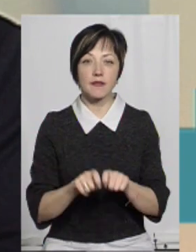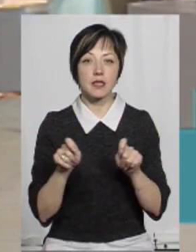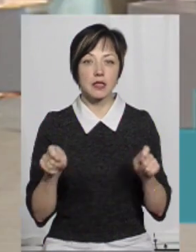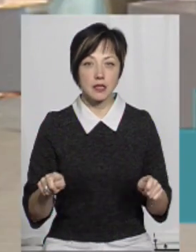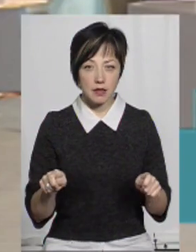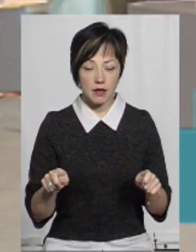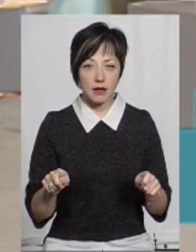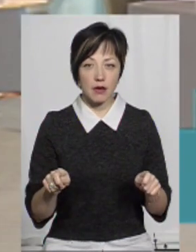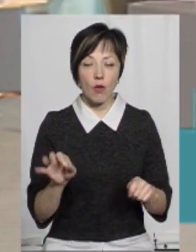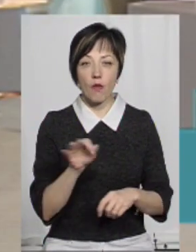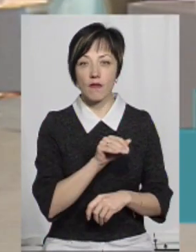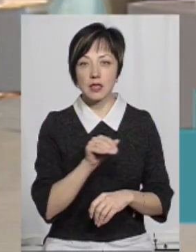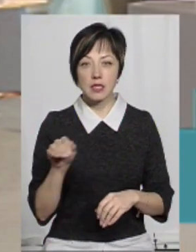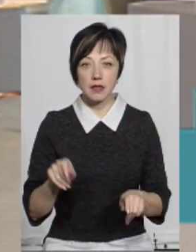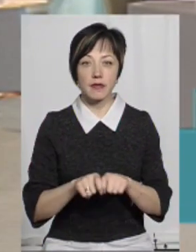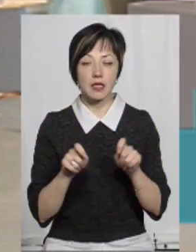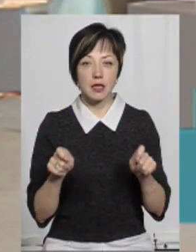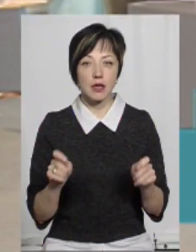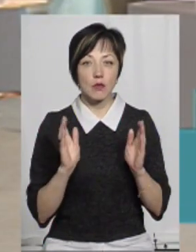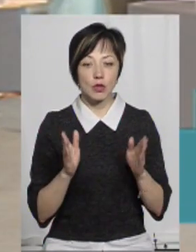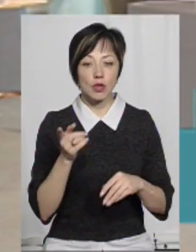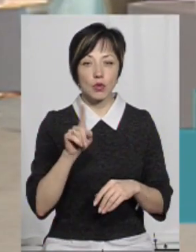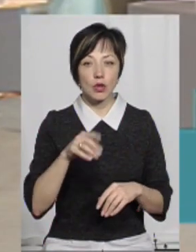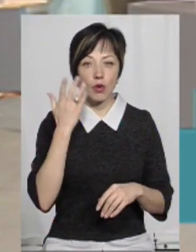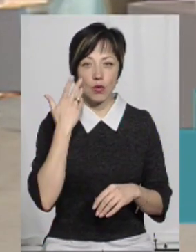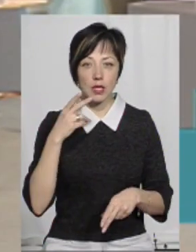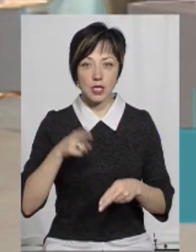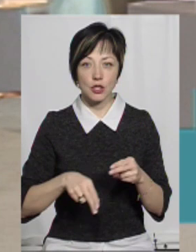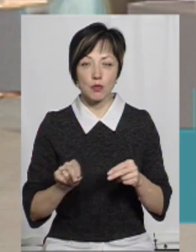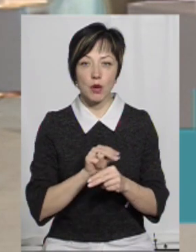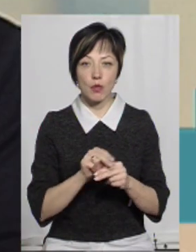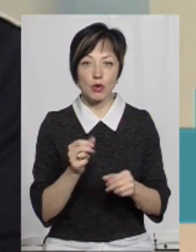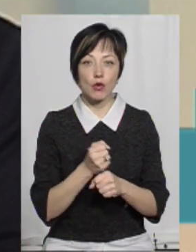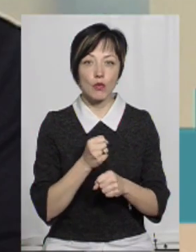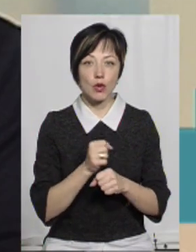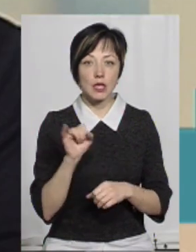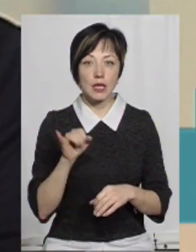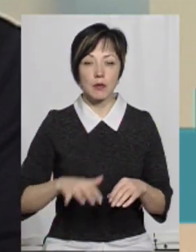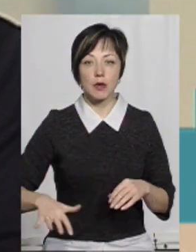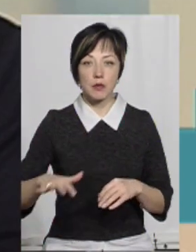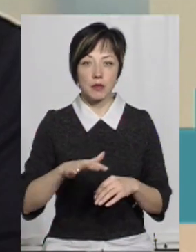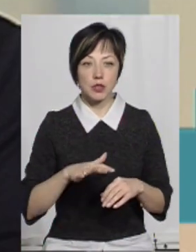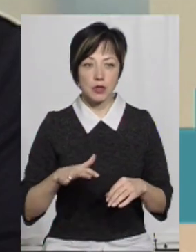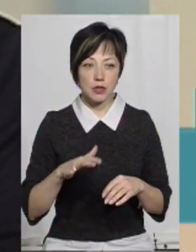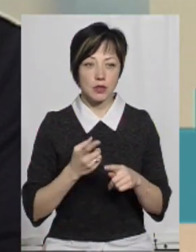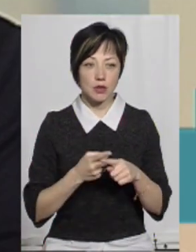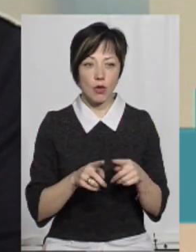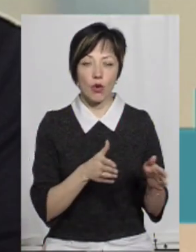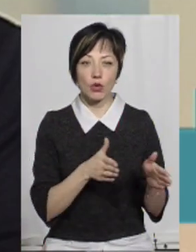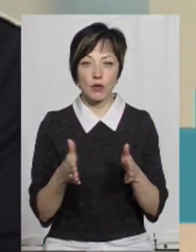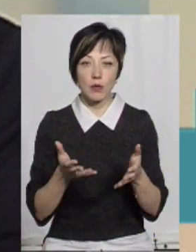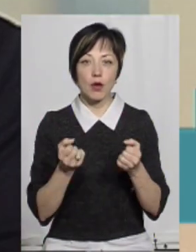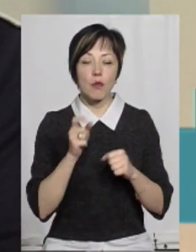буде тоді, коли ми закінчимо ремонтні роботи, і приміщення буде готове до